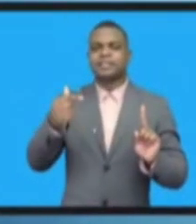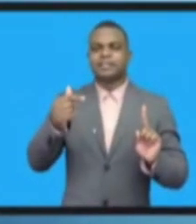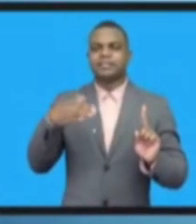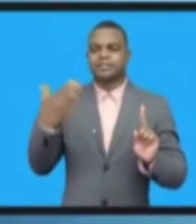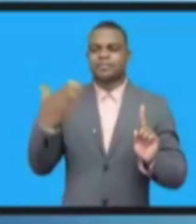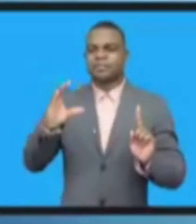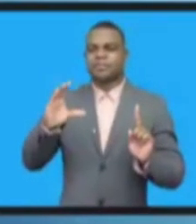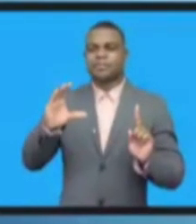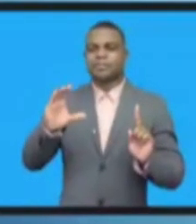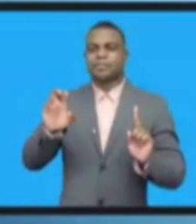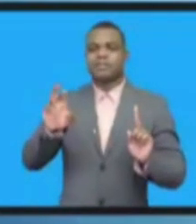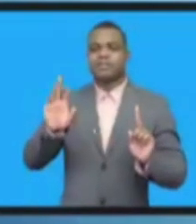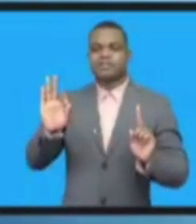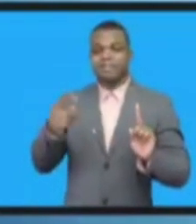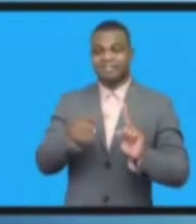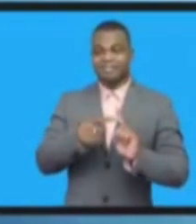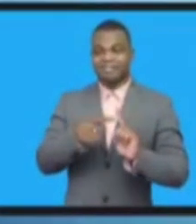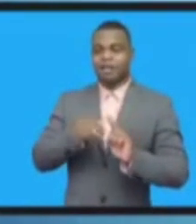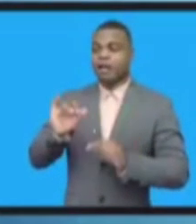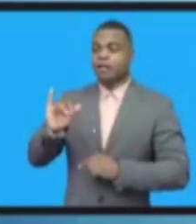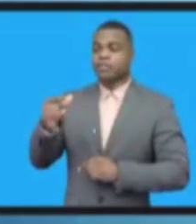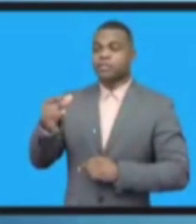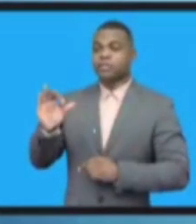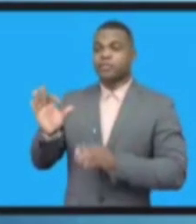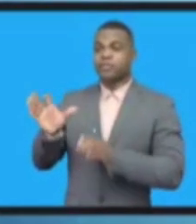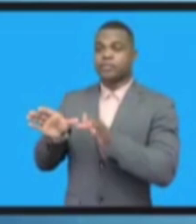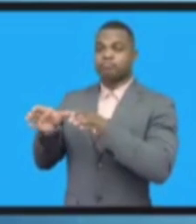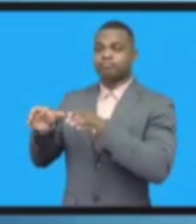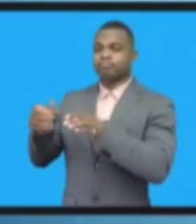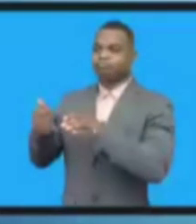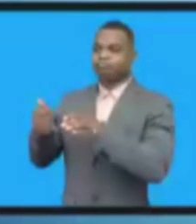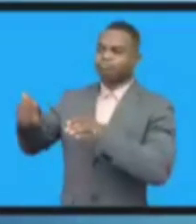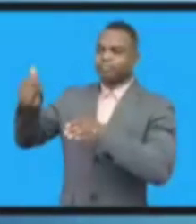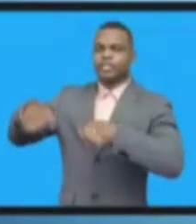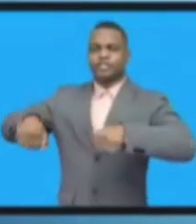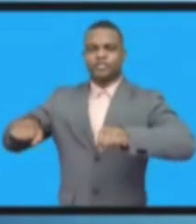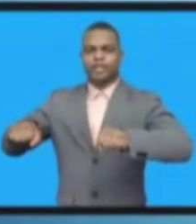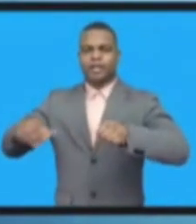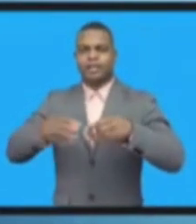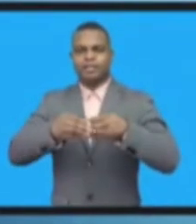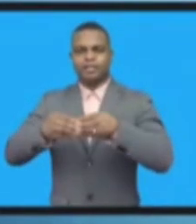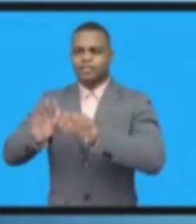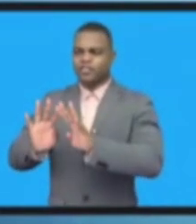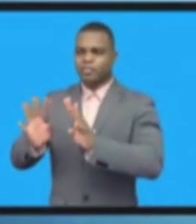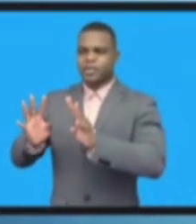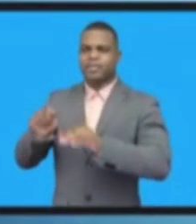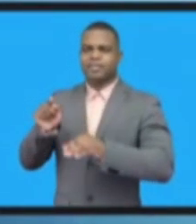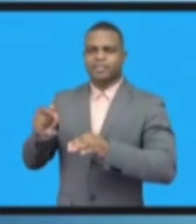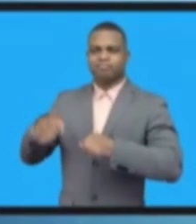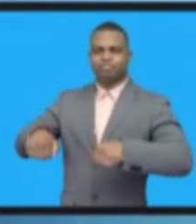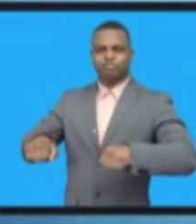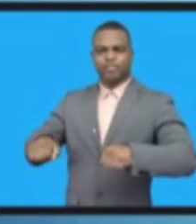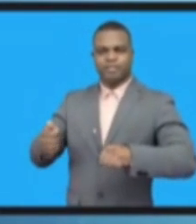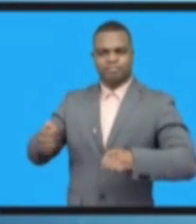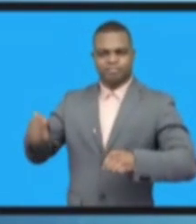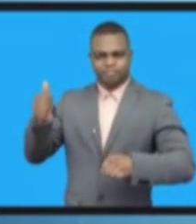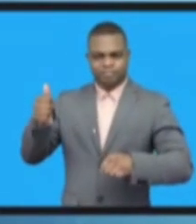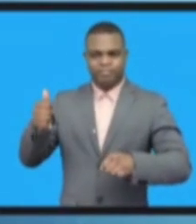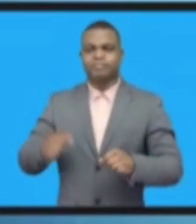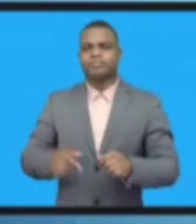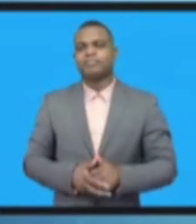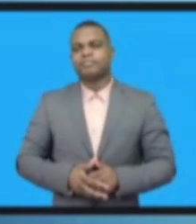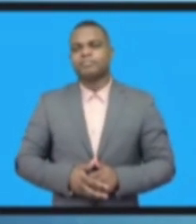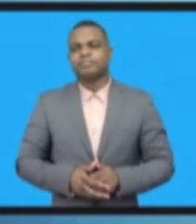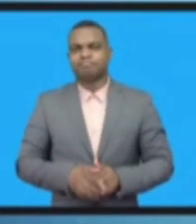комиссии руководства по IGF. И вообще он является одним